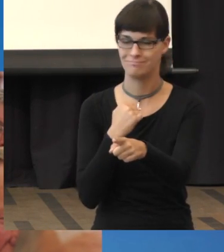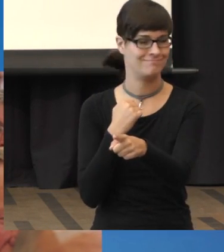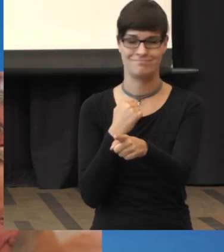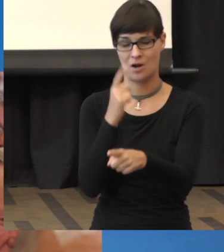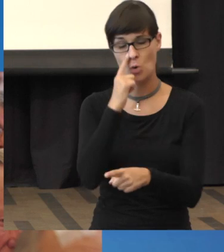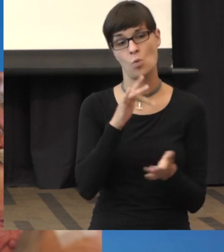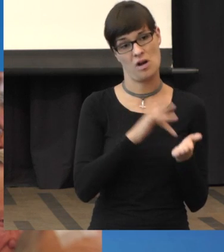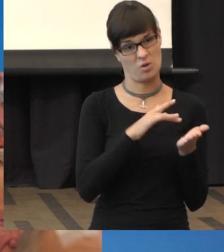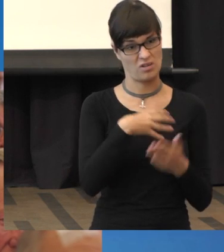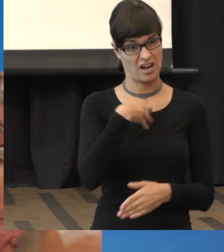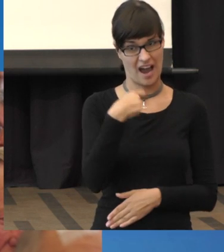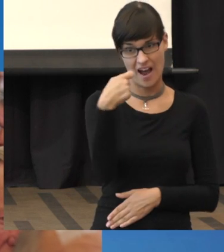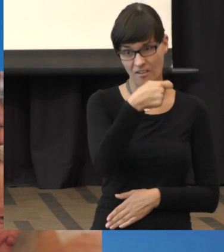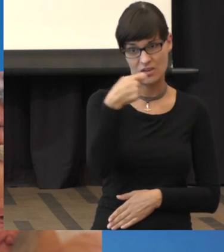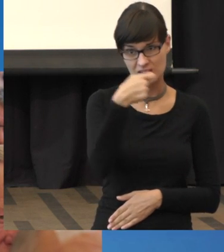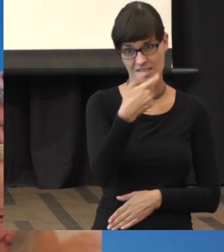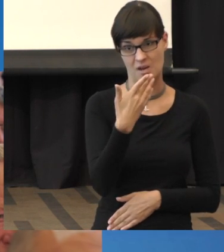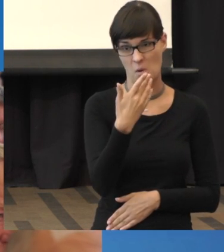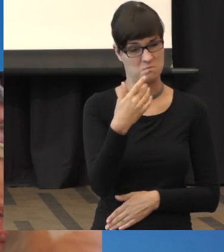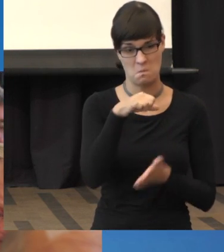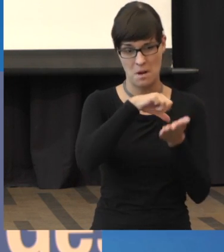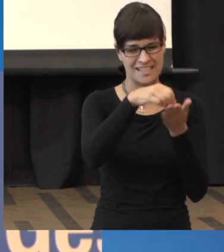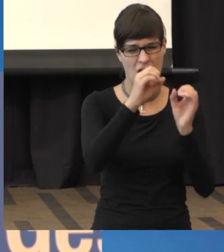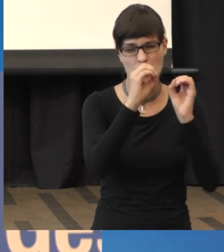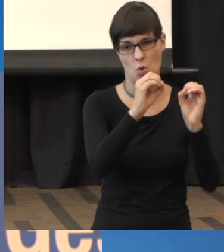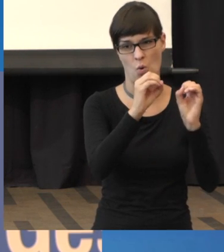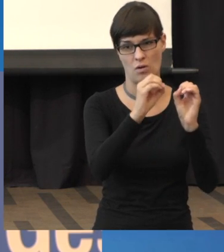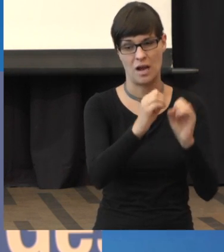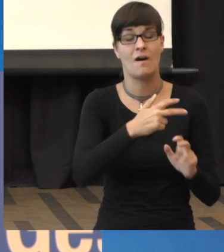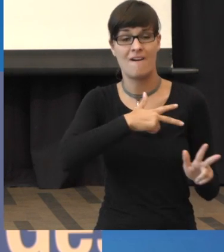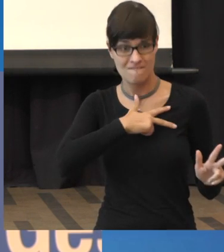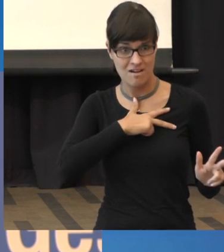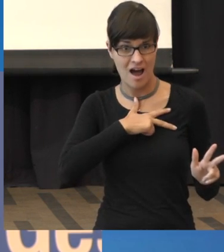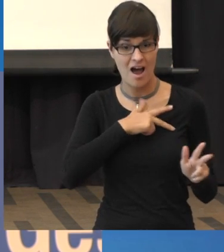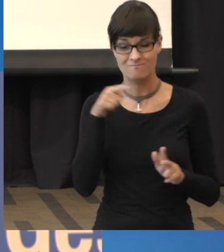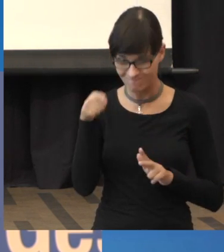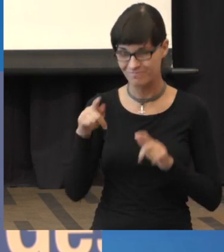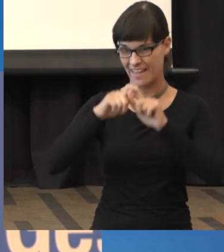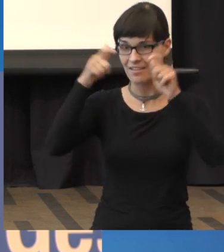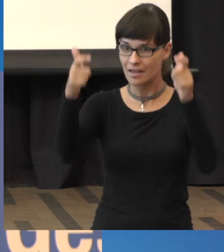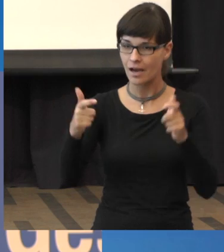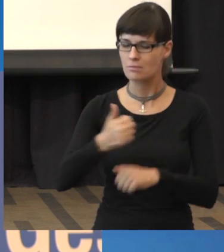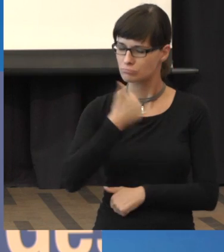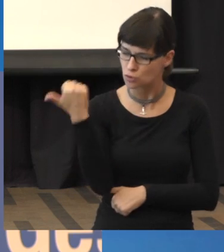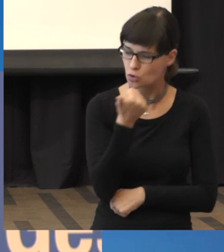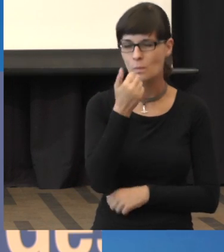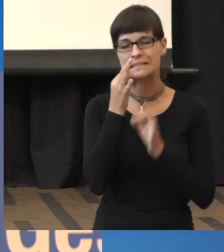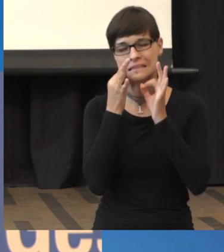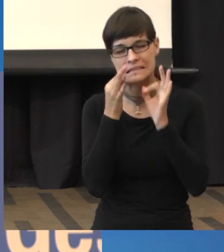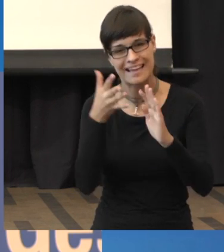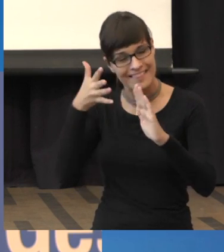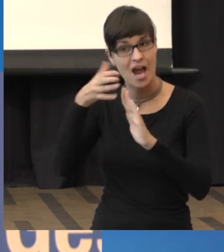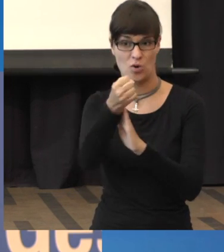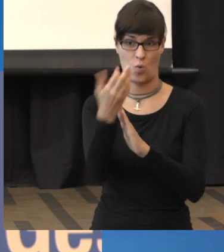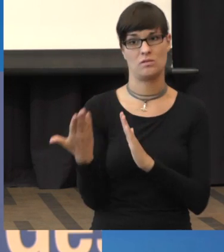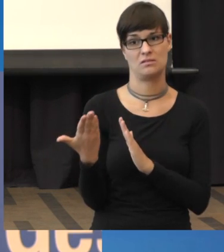Methode, die sich inzwischen als die genaueste herausgestellt hat für die Diagnostik, nicht bezahlen.